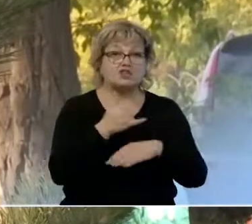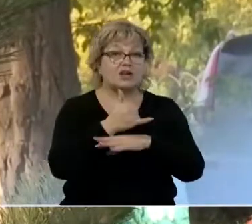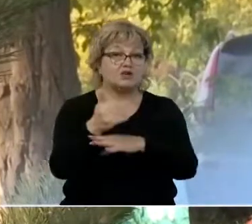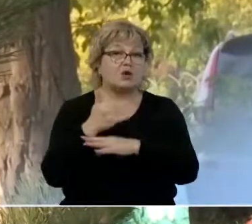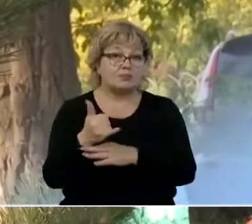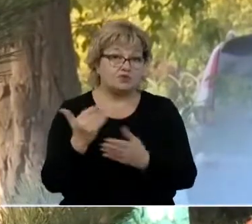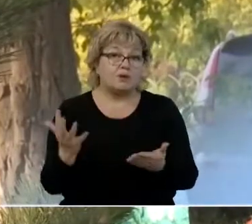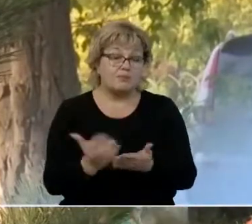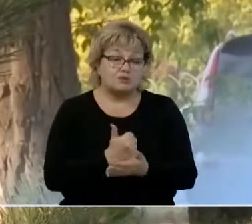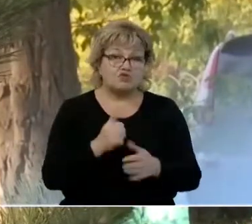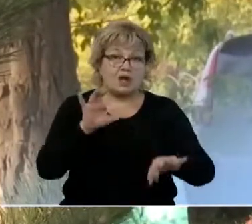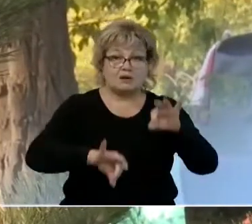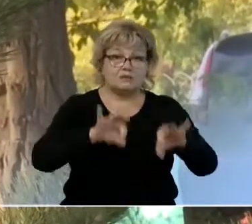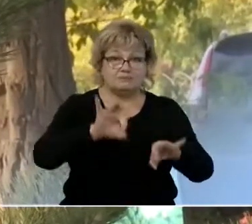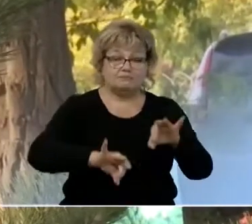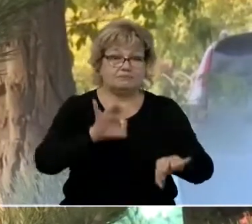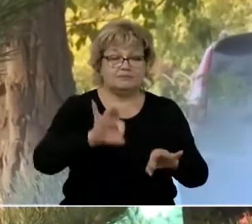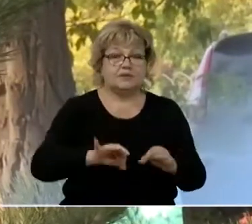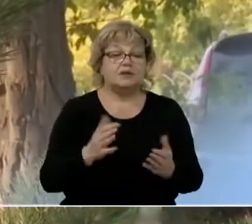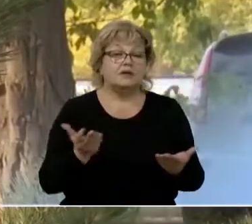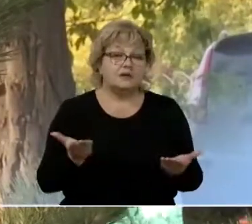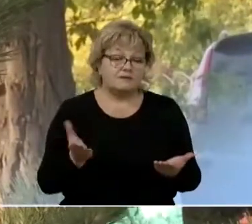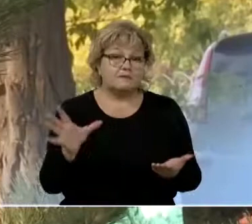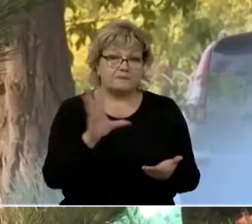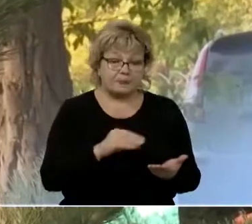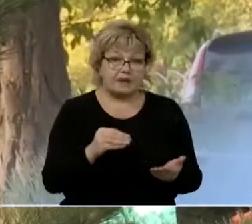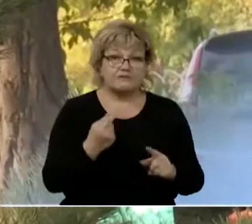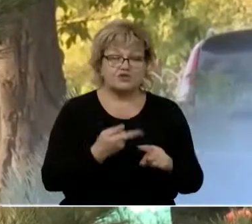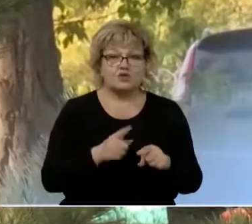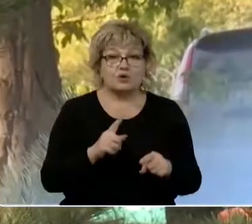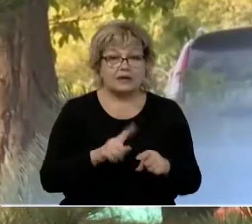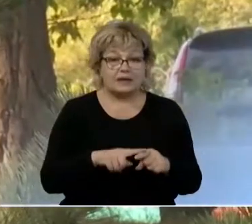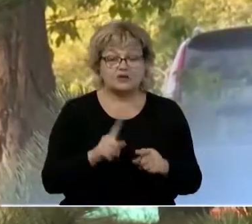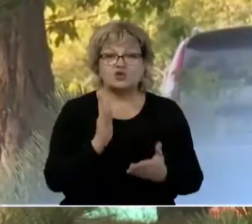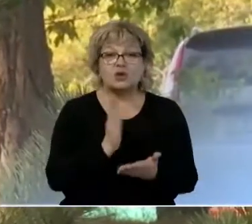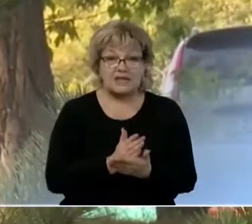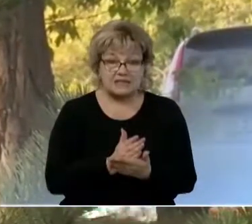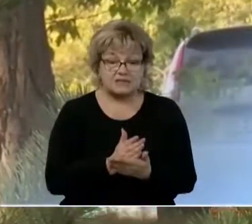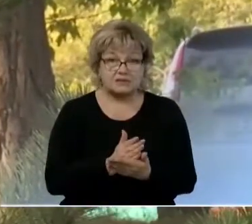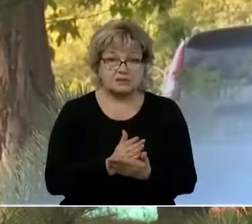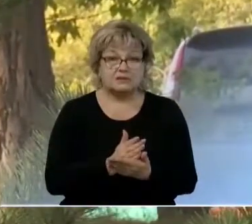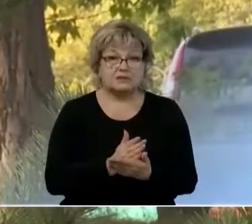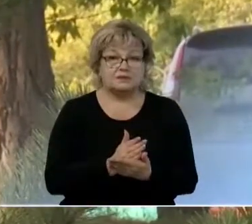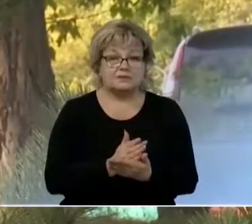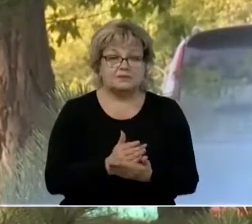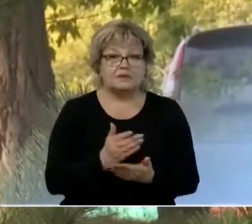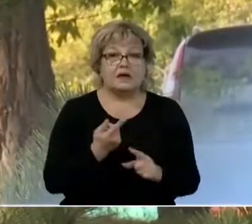получается 16 тонн веса. И вся эта колейность, которая есть, это